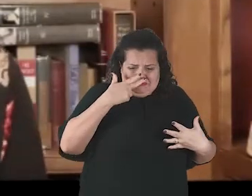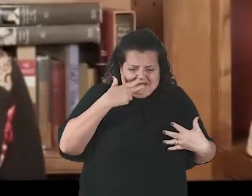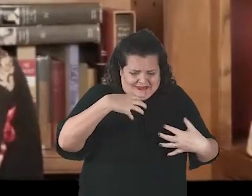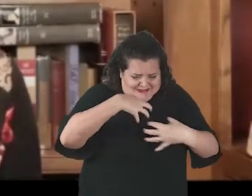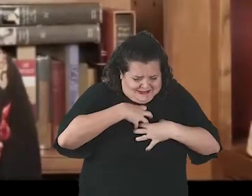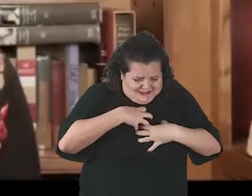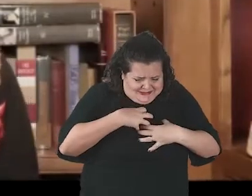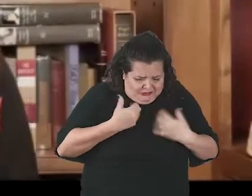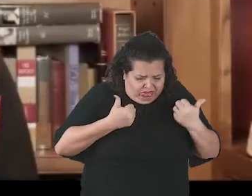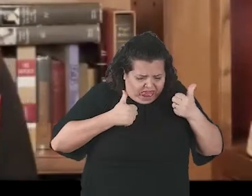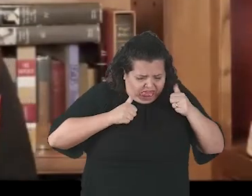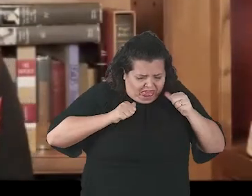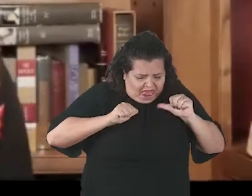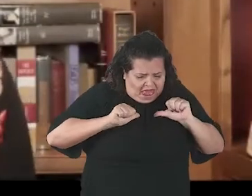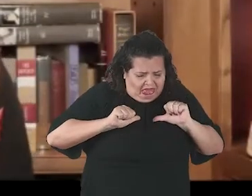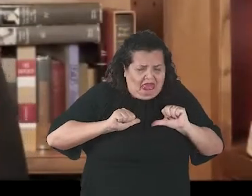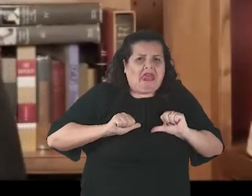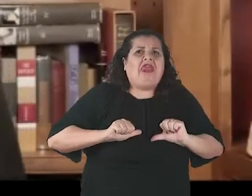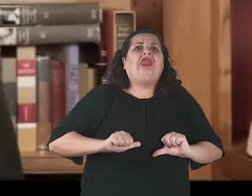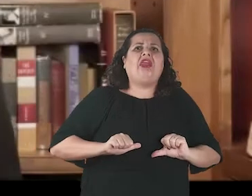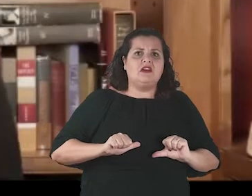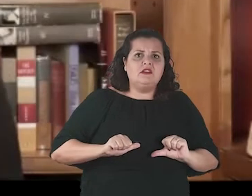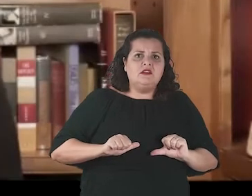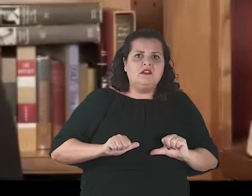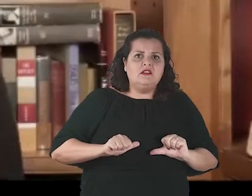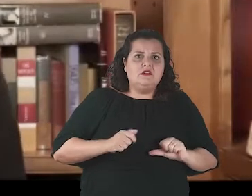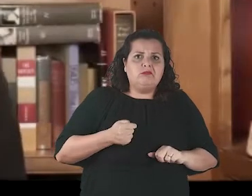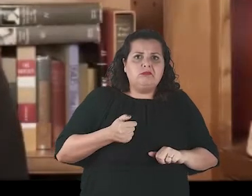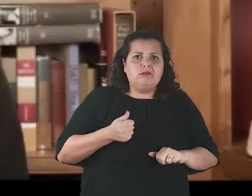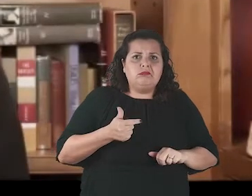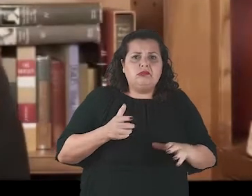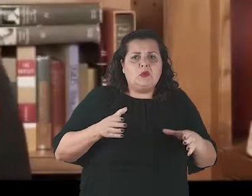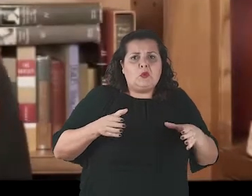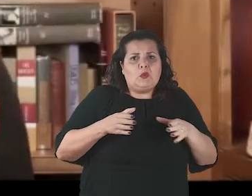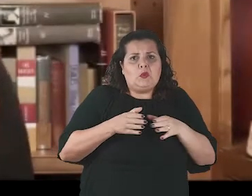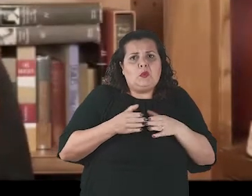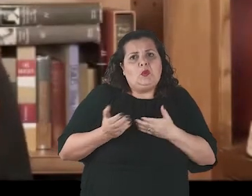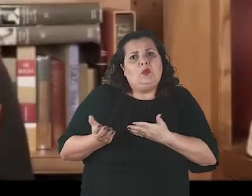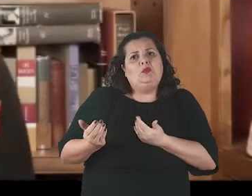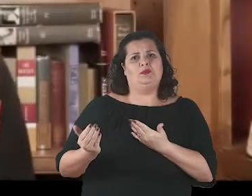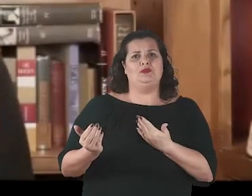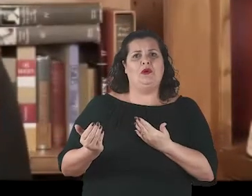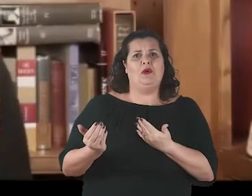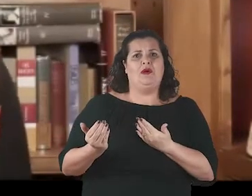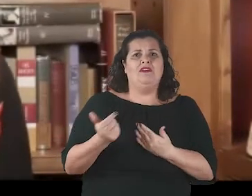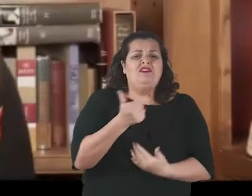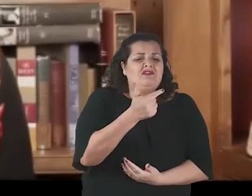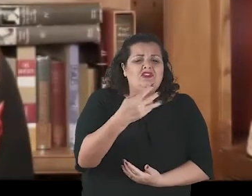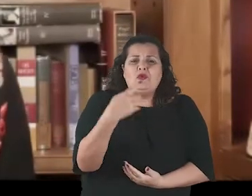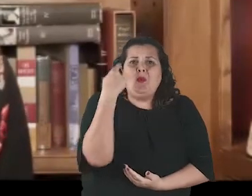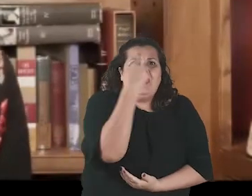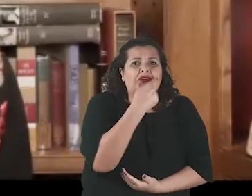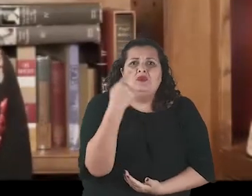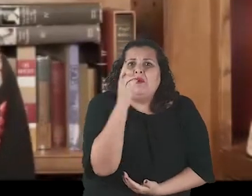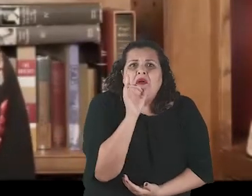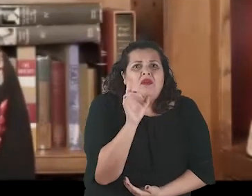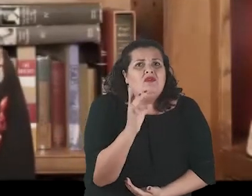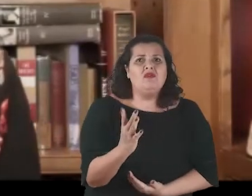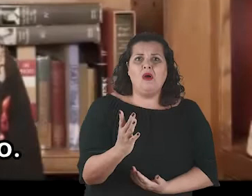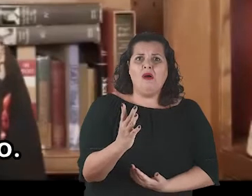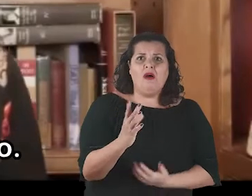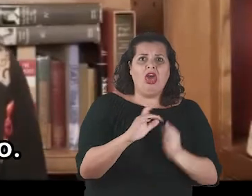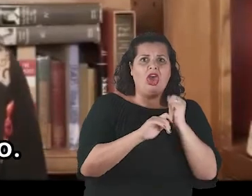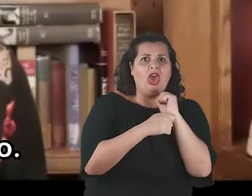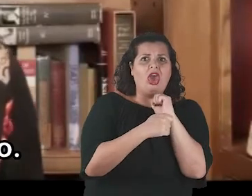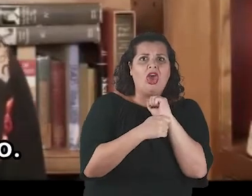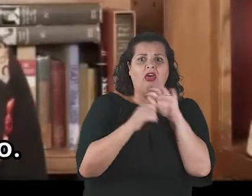plucked from the thousand student participants. asked to abstain from the digital medium